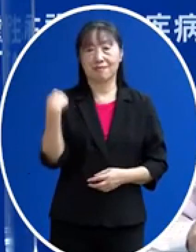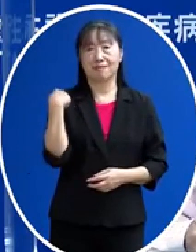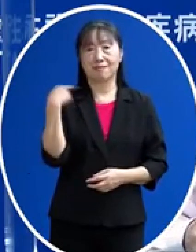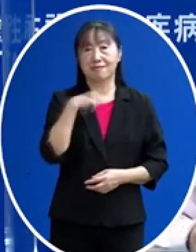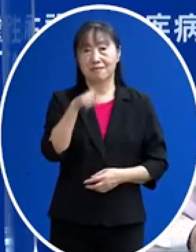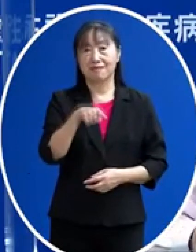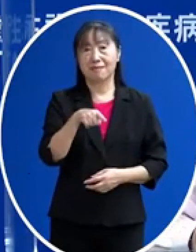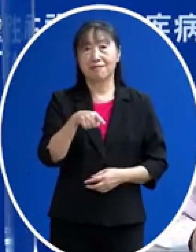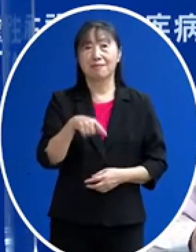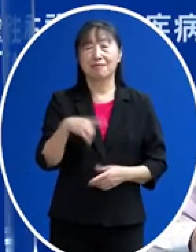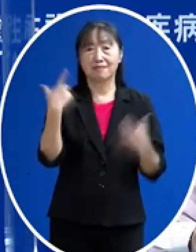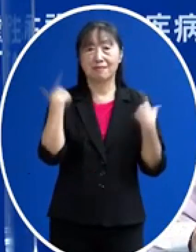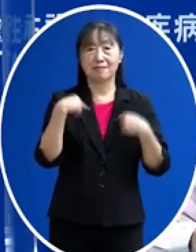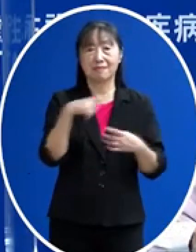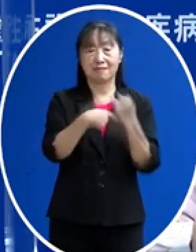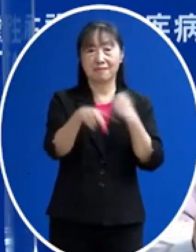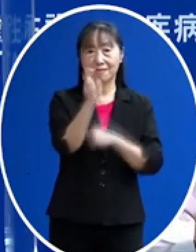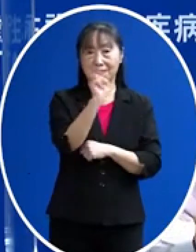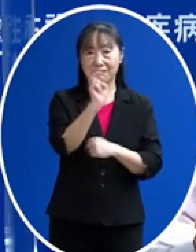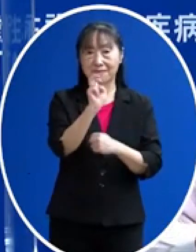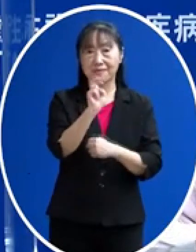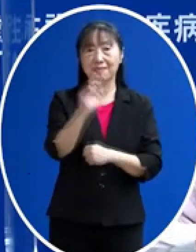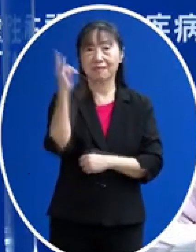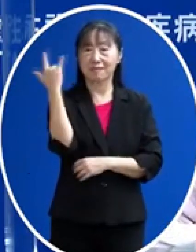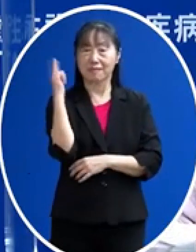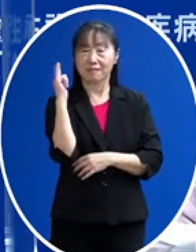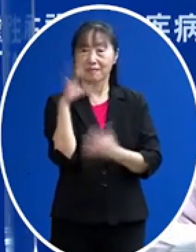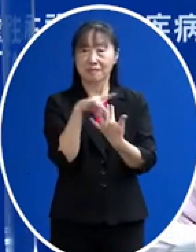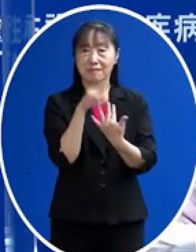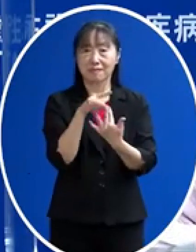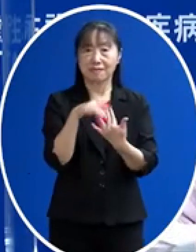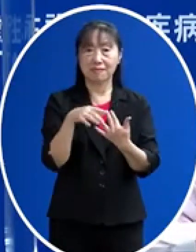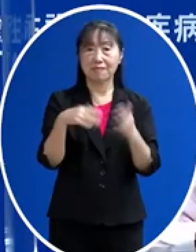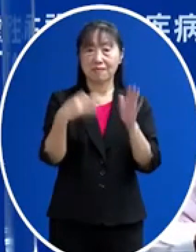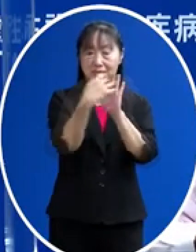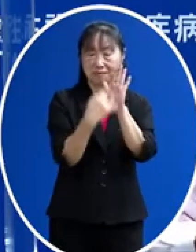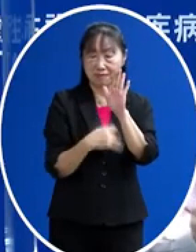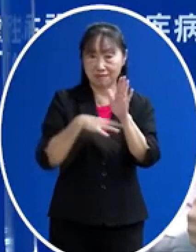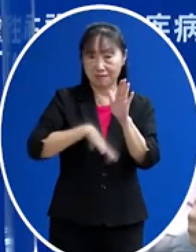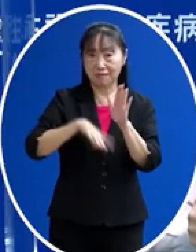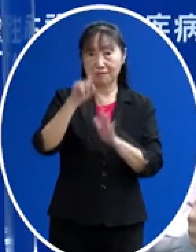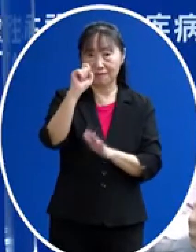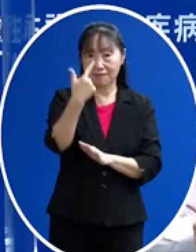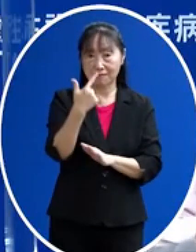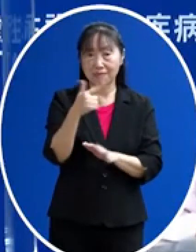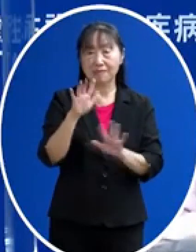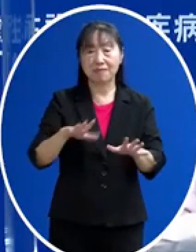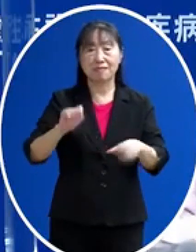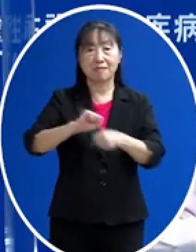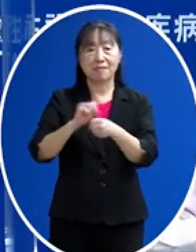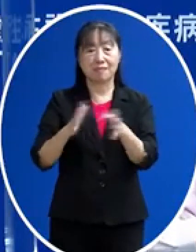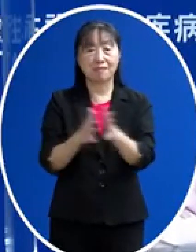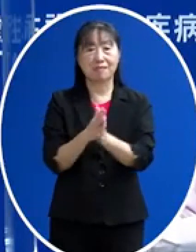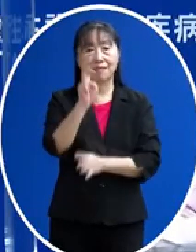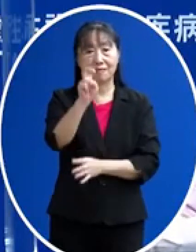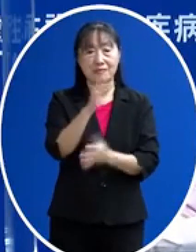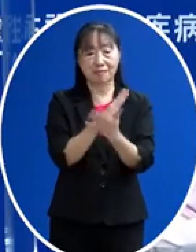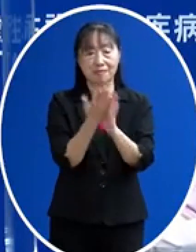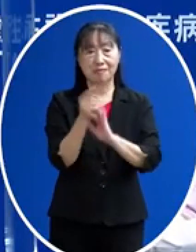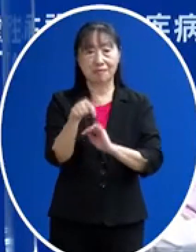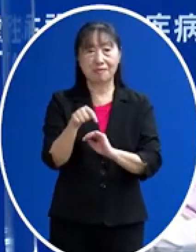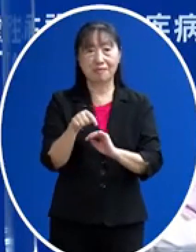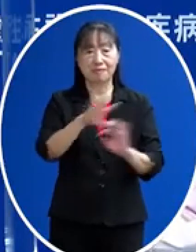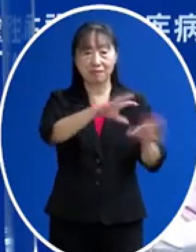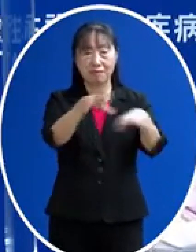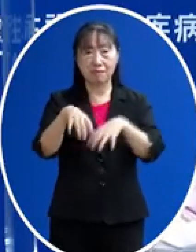他從這個20款的候選疫苗以前大家知道有16款 然後講現在有20款其實世界有